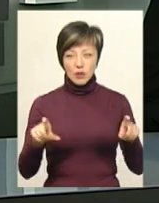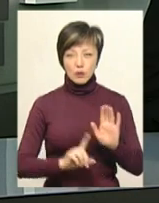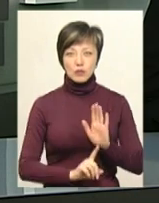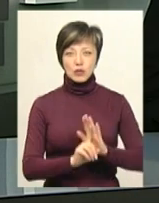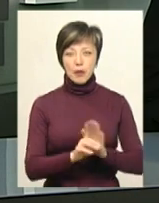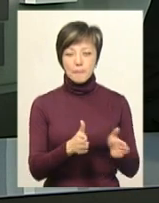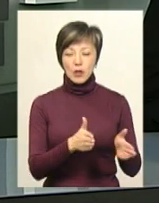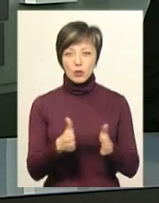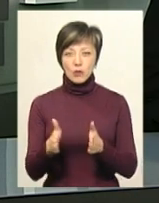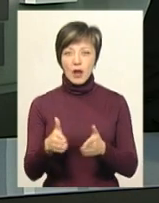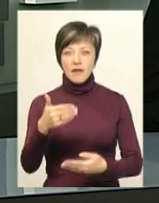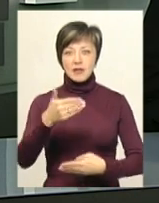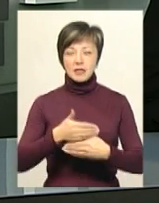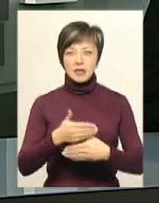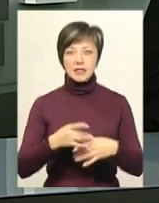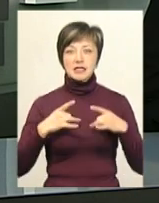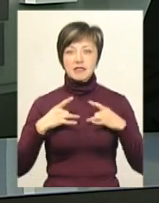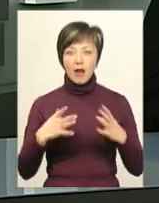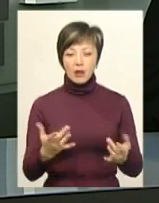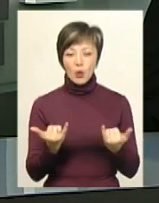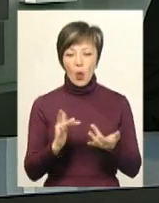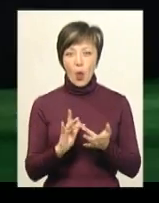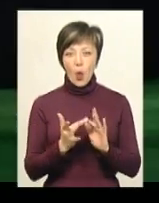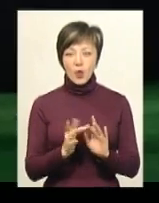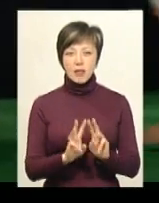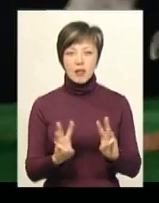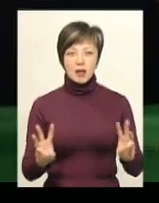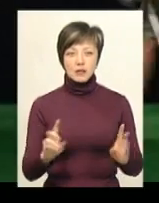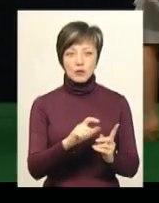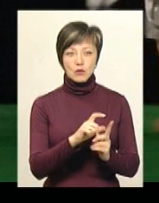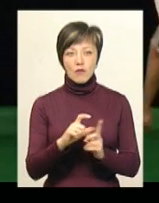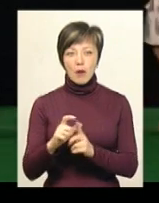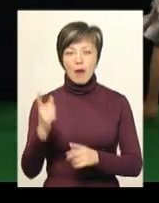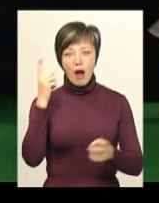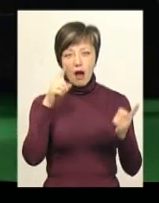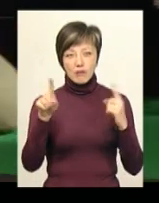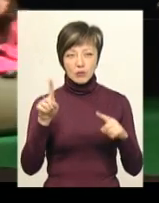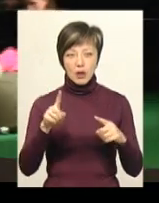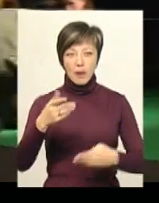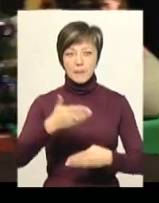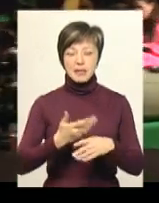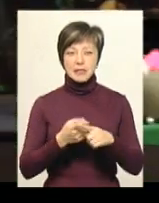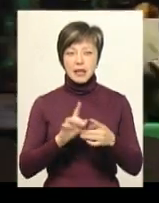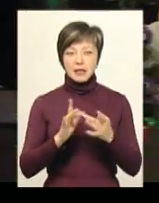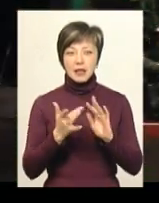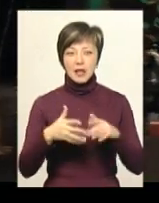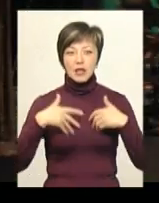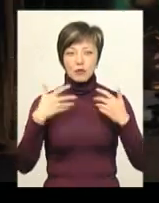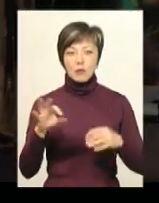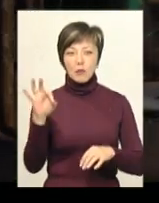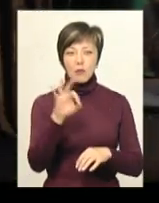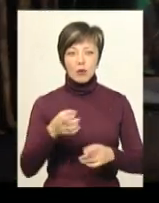розпочалася підготовка вистави «Свято онлайн». За словами автора п'єси Марини Бортник-Голивої, це інтернет-екшн про